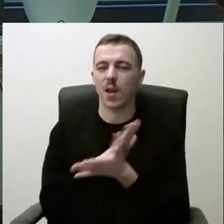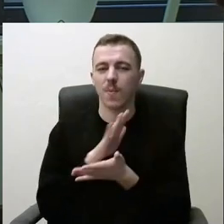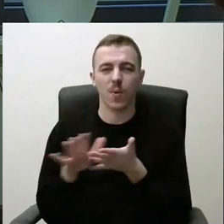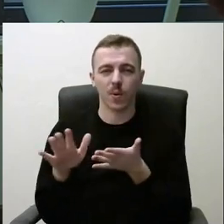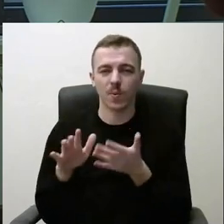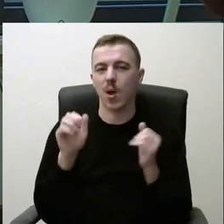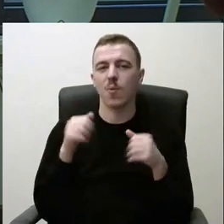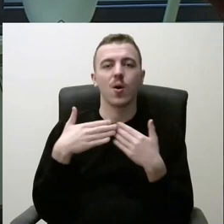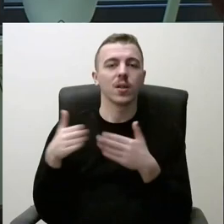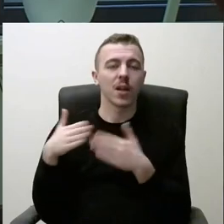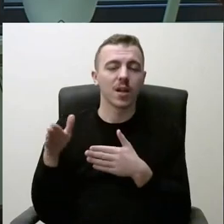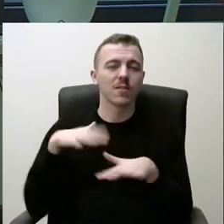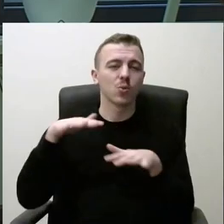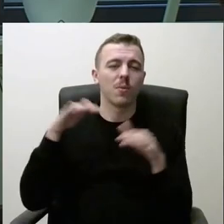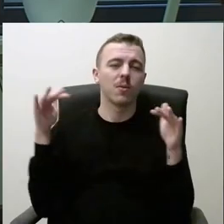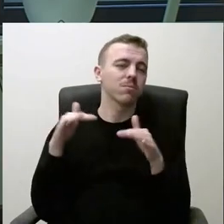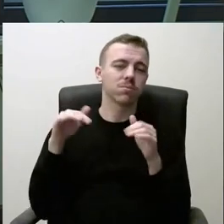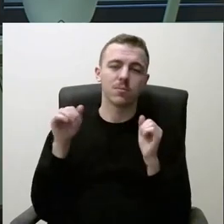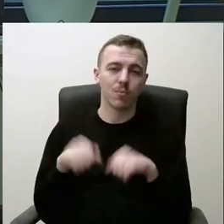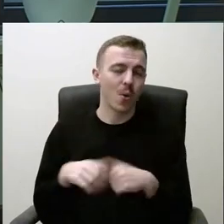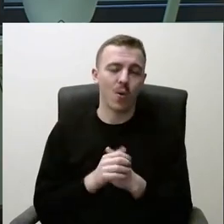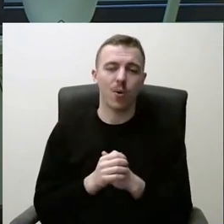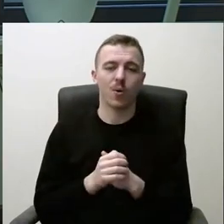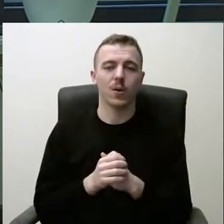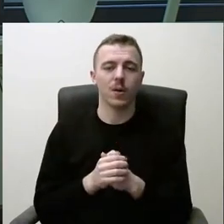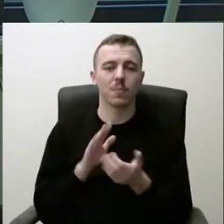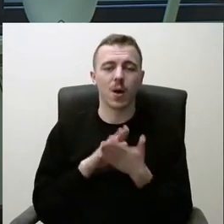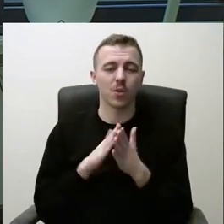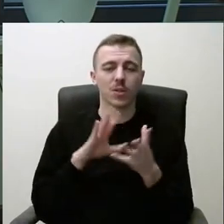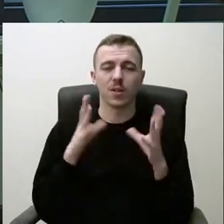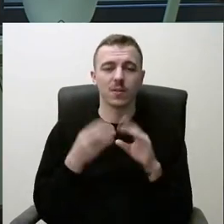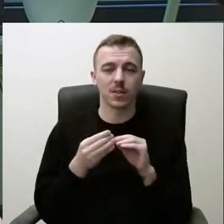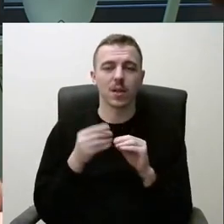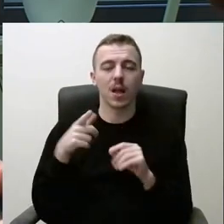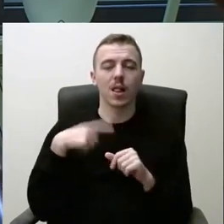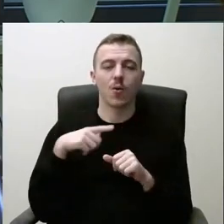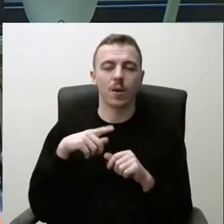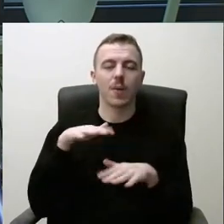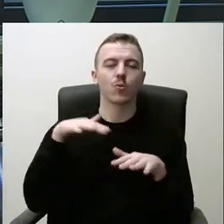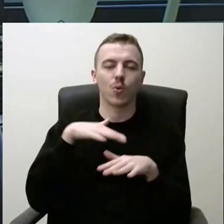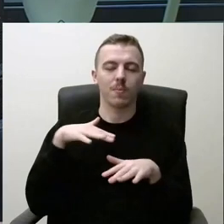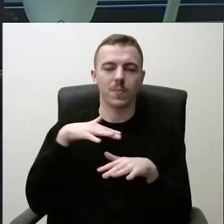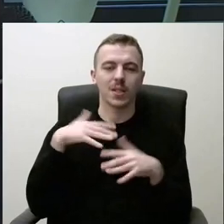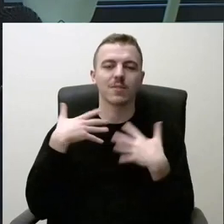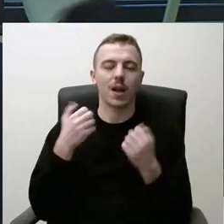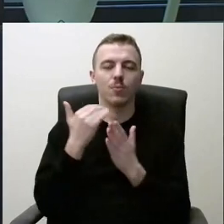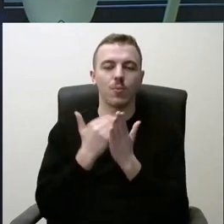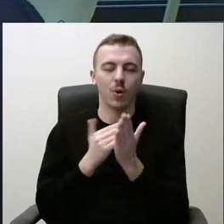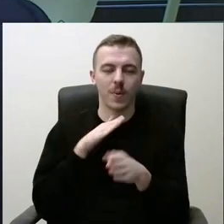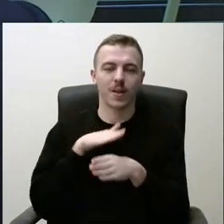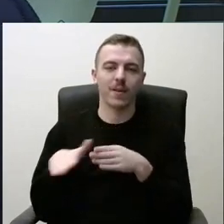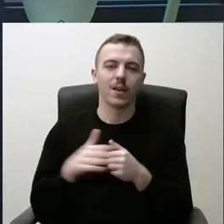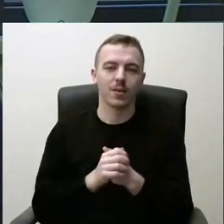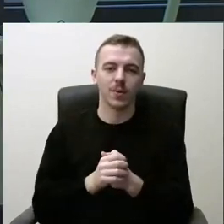atidaromi visuomeniai, sporto aikštynai taipogi yra parengti. Tik tai laukiam bendruomenio sveikatinimo programo įgyvendinimus.